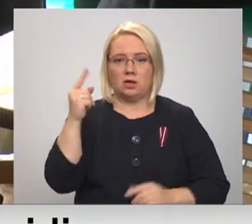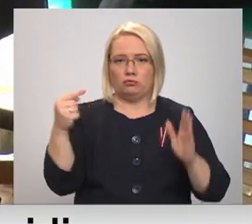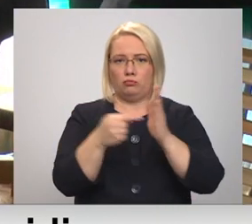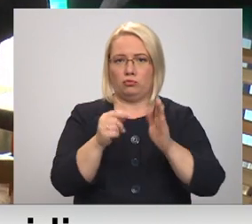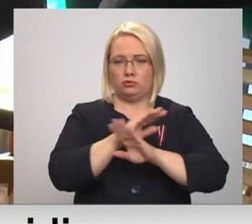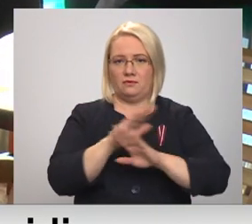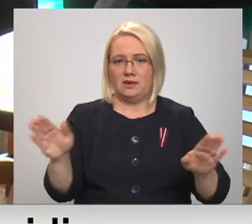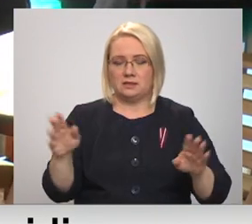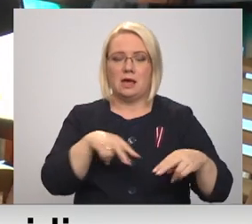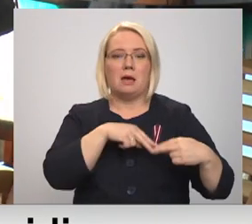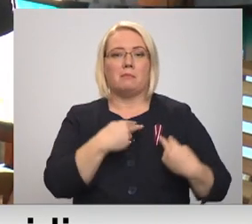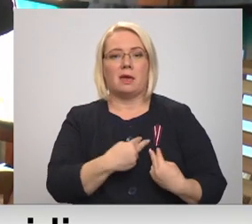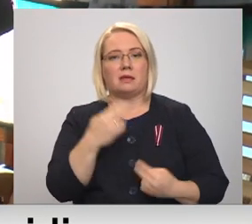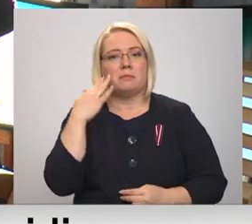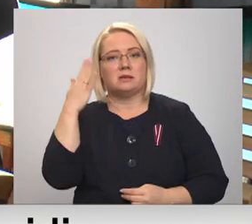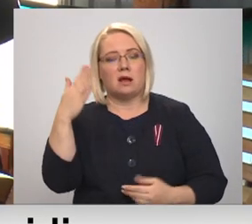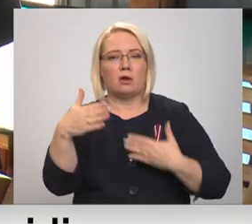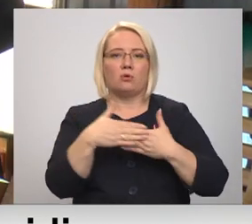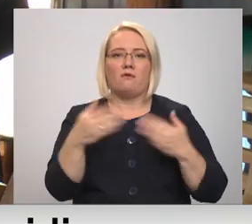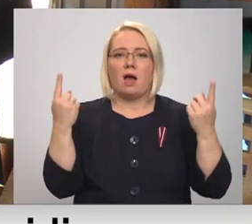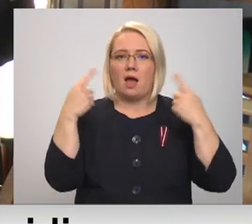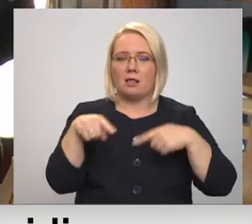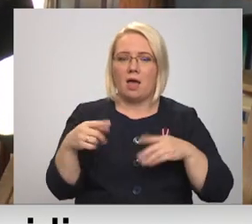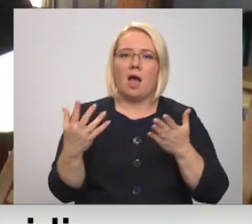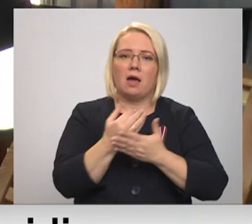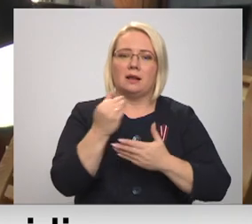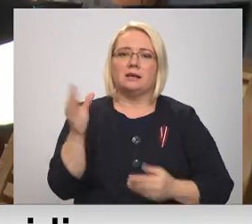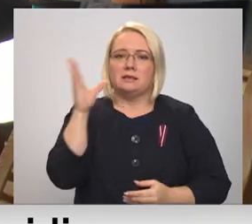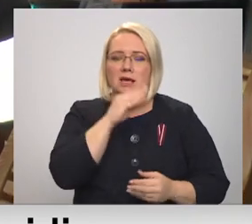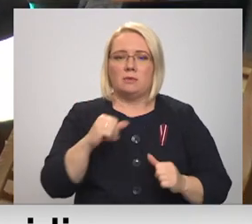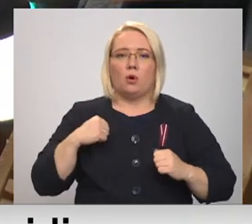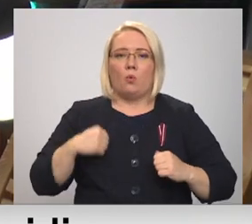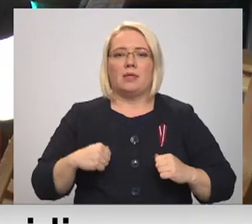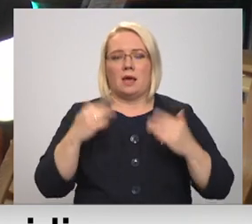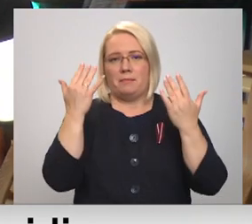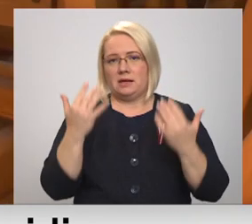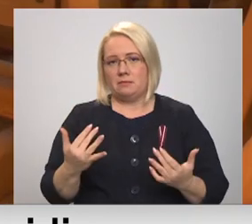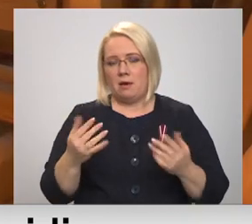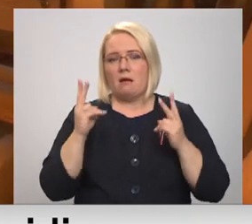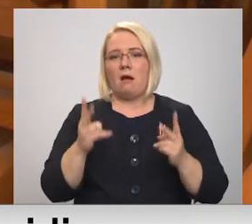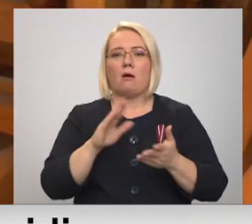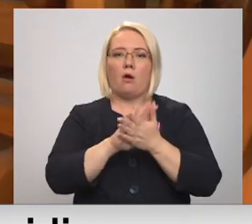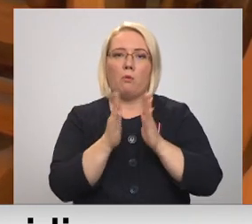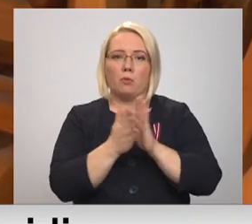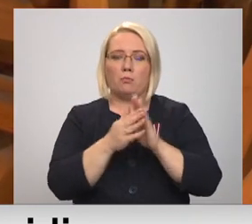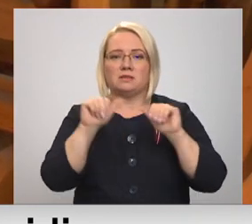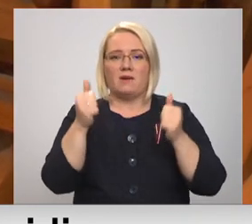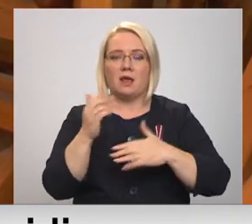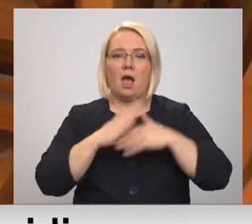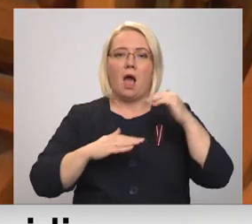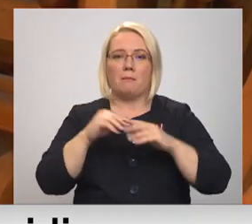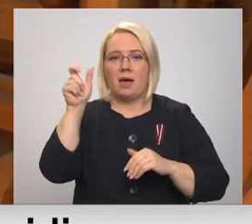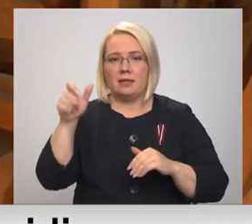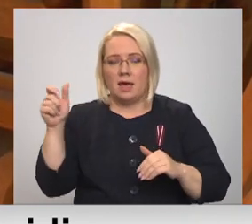Biedrība gan nocer, ka jau tuvākajā laikā tomēr tiks rāst iespēja taisnīgākam risinājumam. Kā kompromiss variantu, amatnieki un